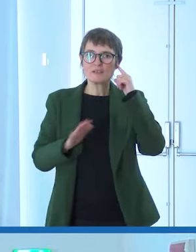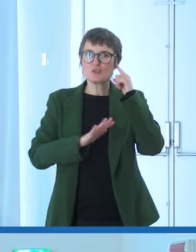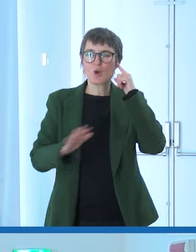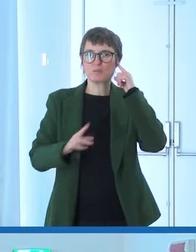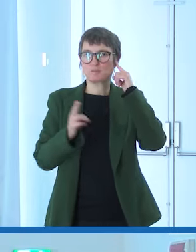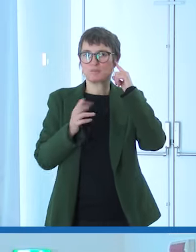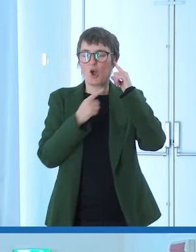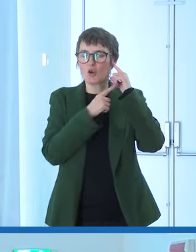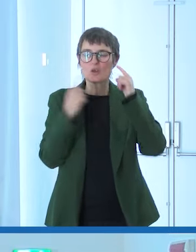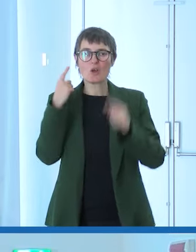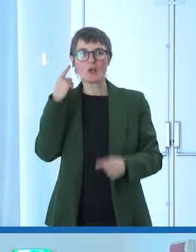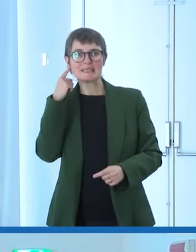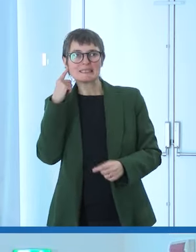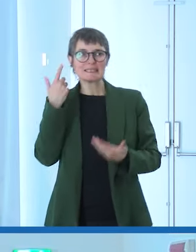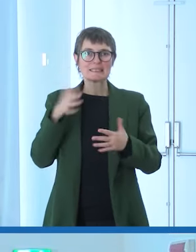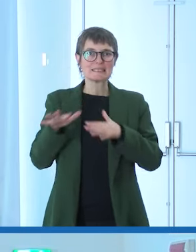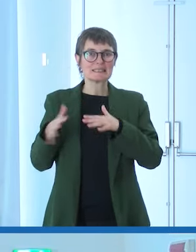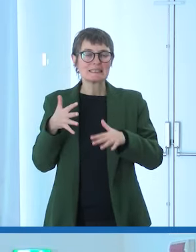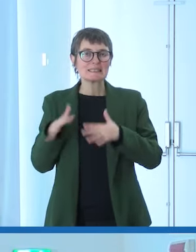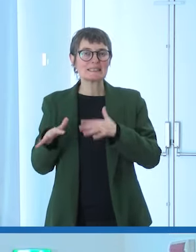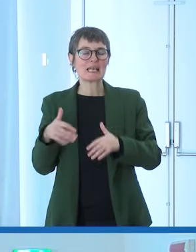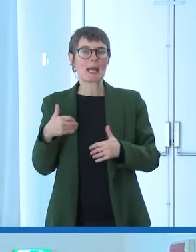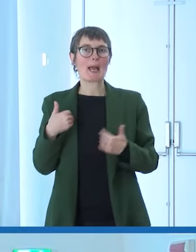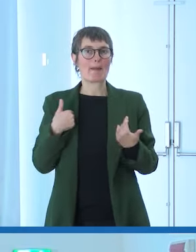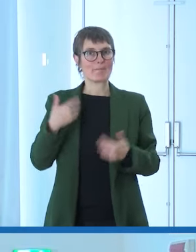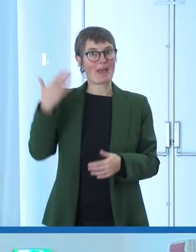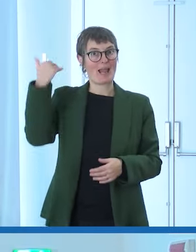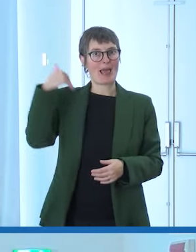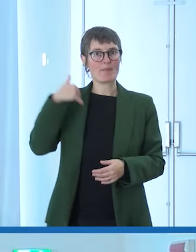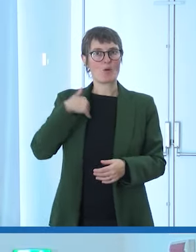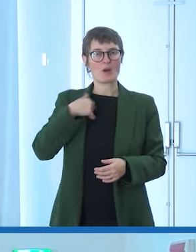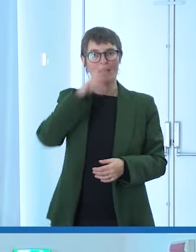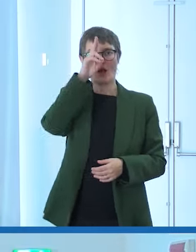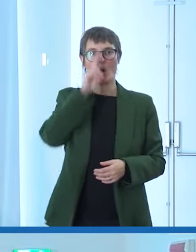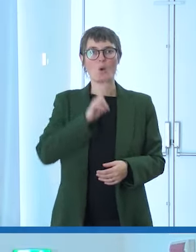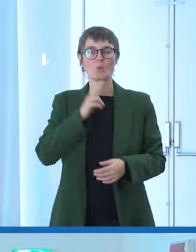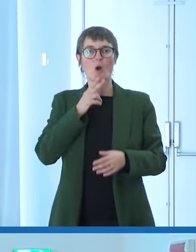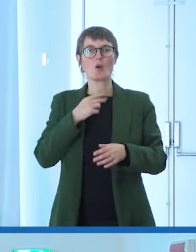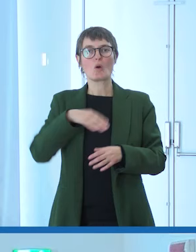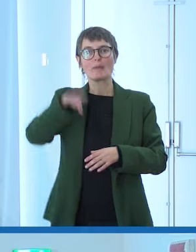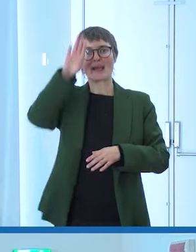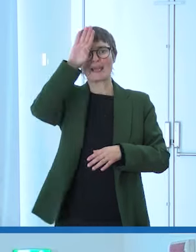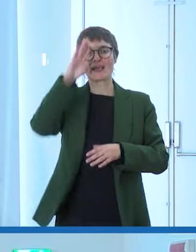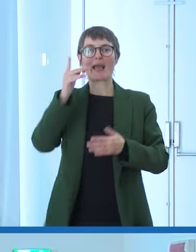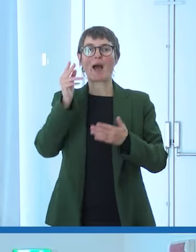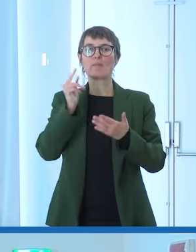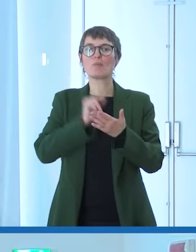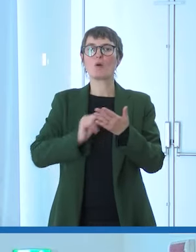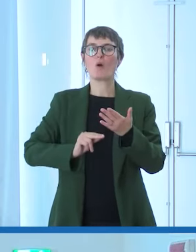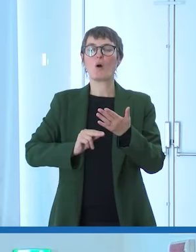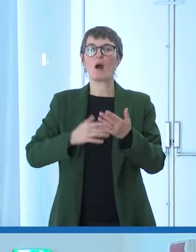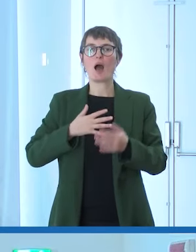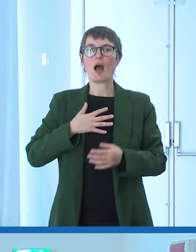e all'epoca io ero il capo autore cioè responsabile di un programma che conduce Mario Tozzi che si chiama